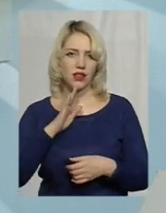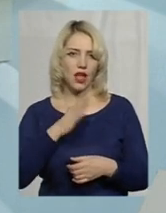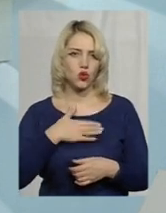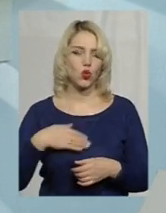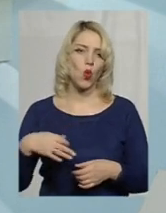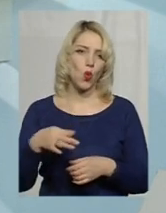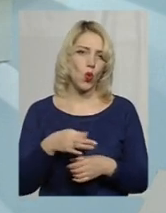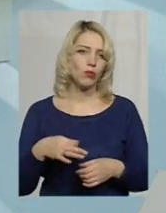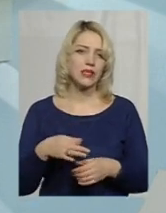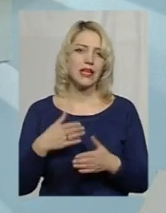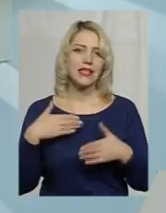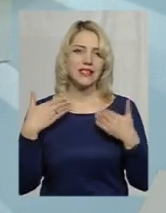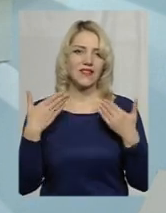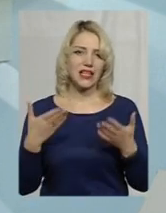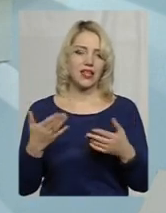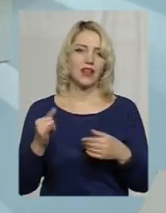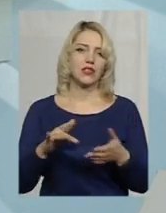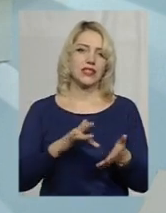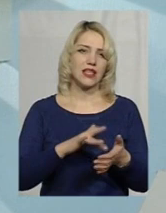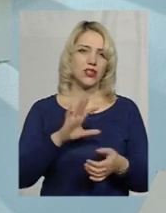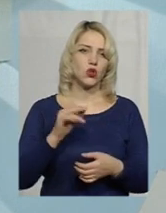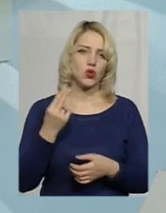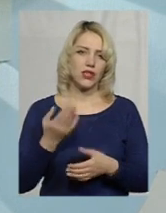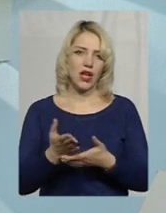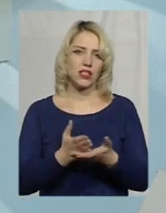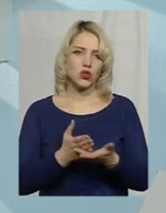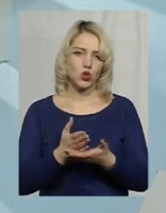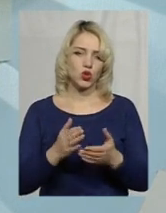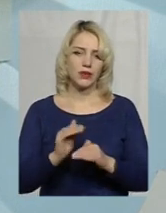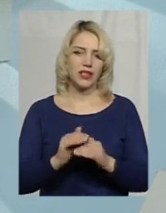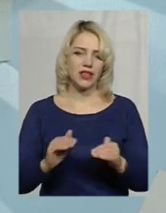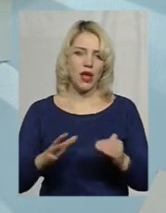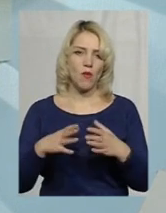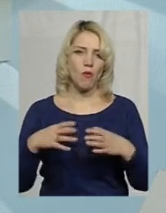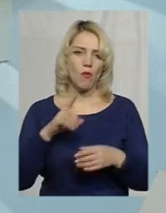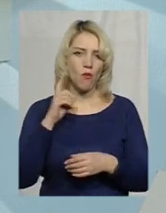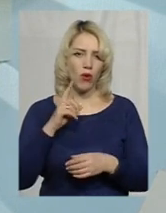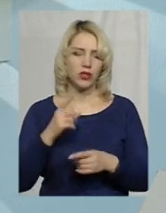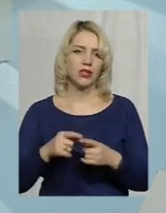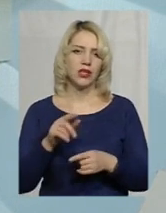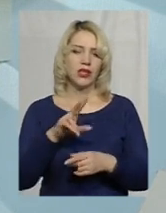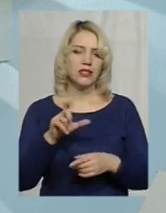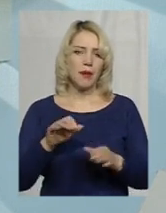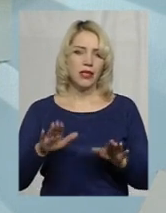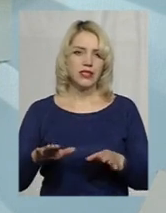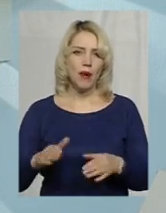області, звертайтеся і до Центрів соціальних служб для сім'ї дітей та молоді за місцем проживання.